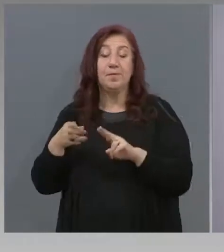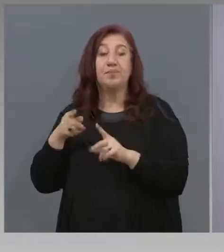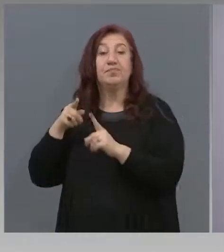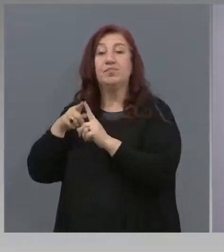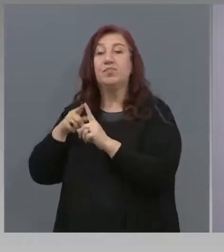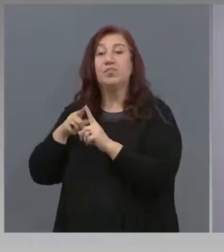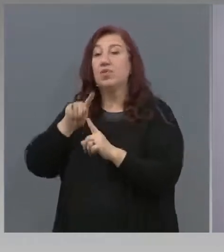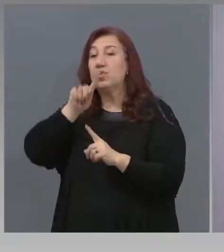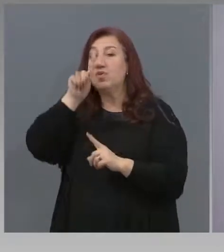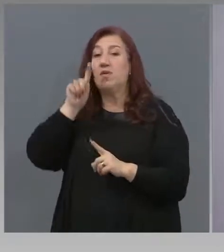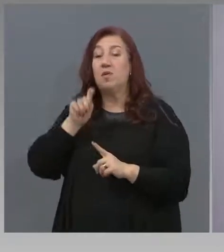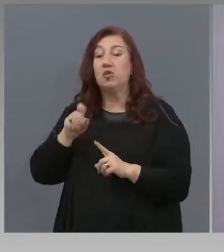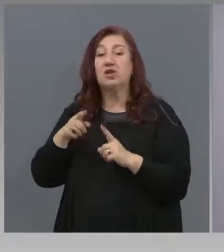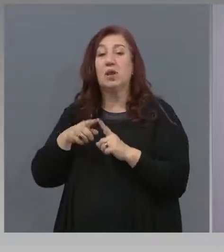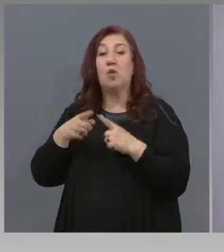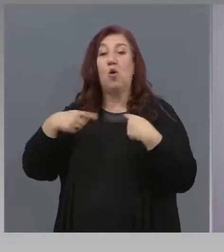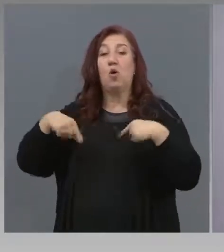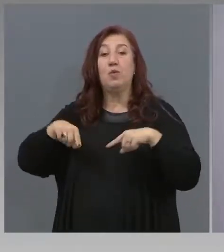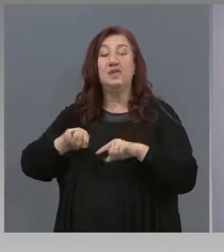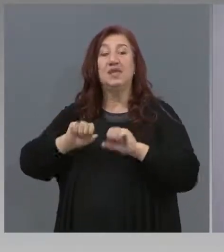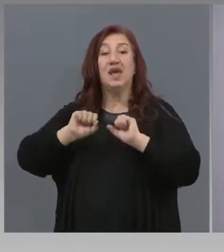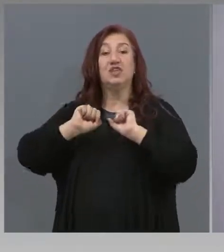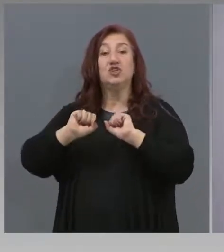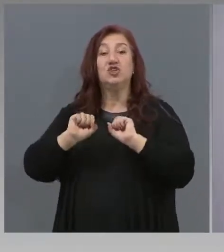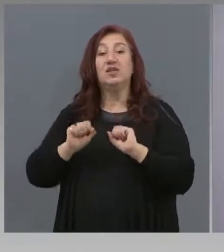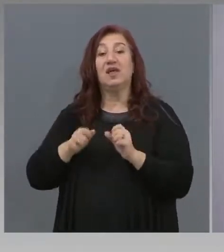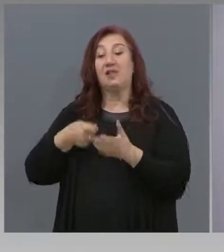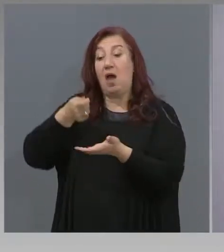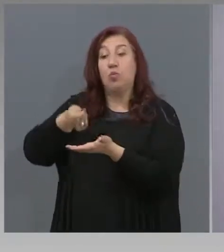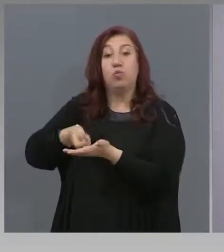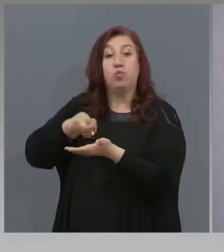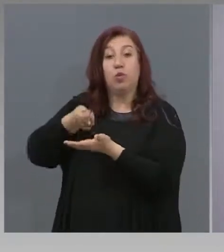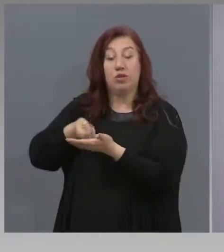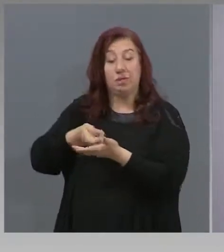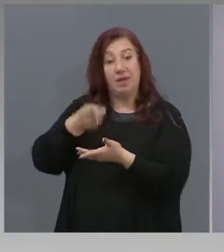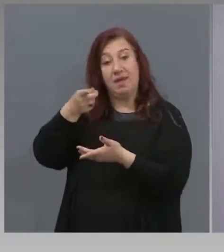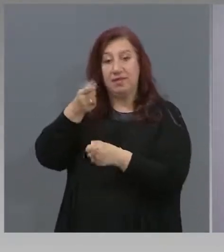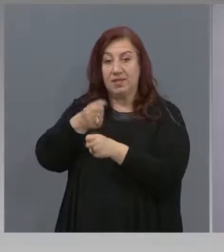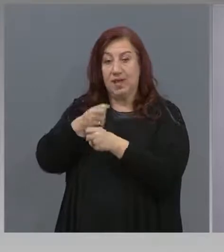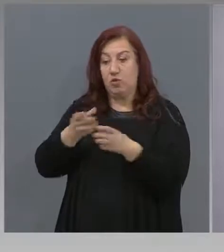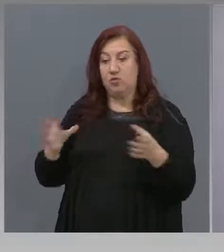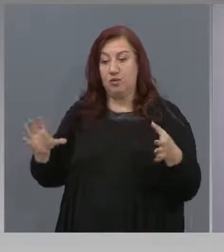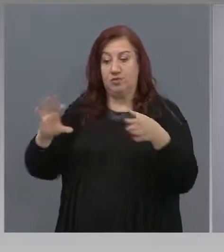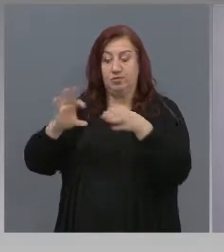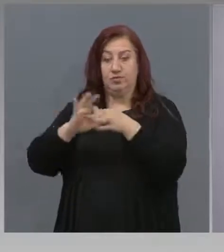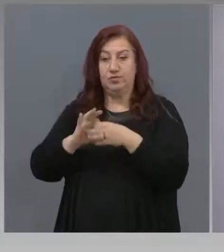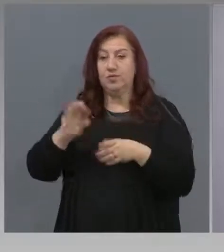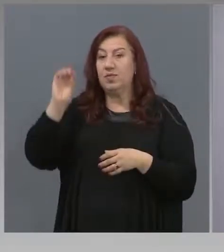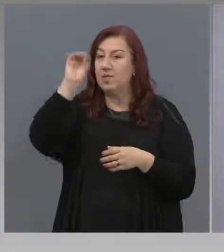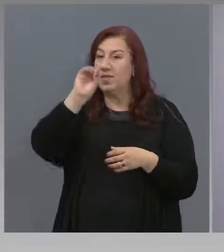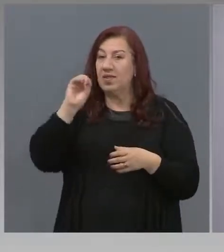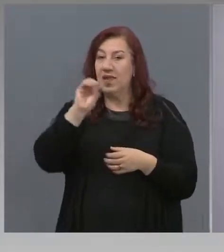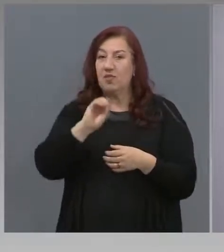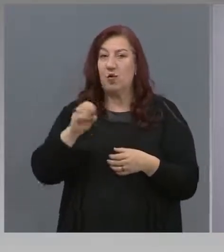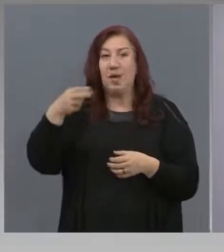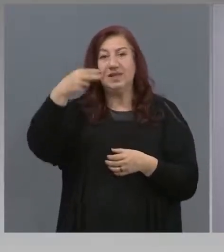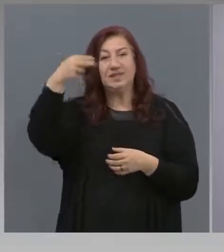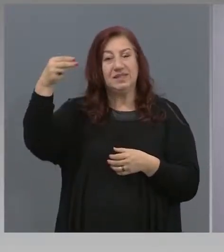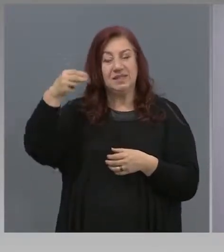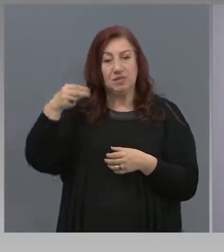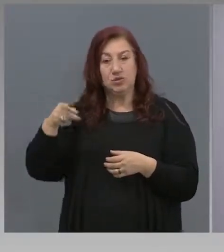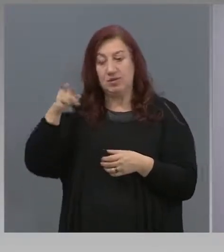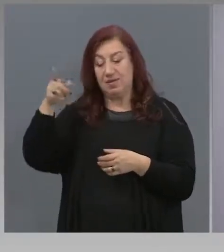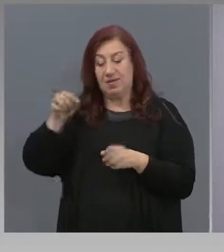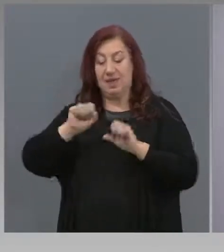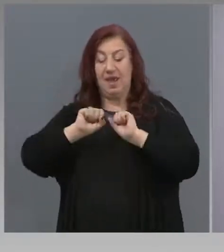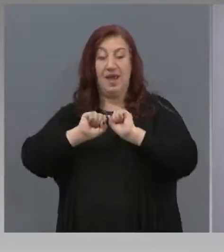за защита на потребителите. Те работят с останалите европейски институции, които